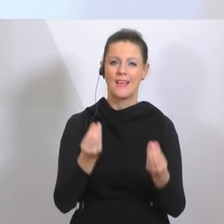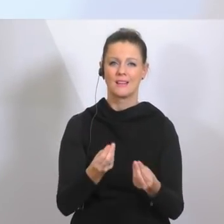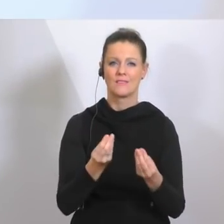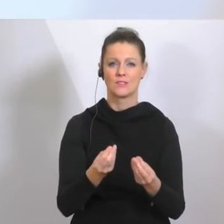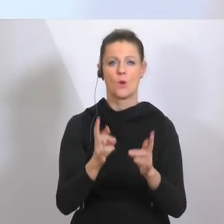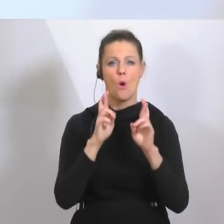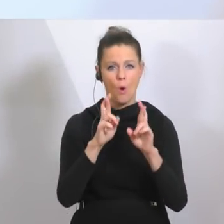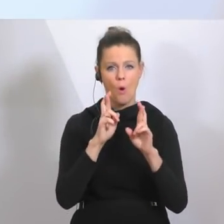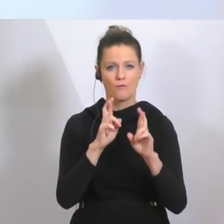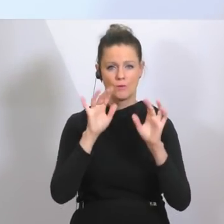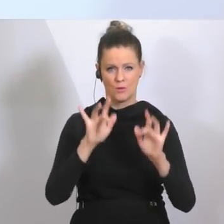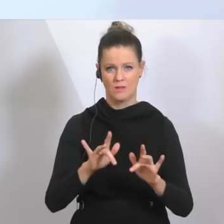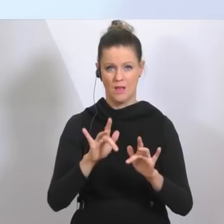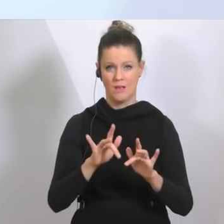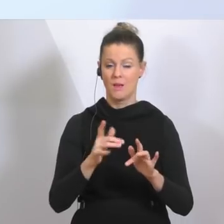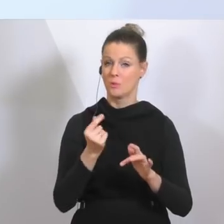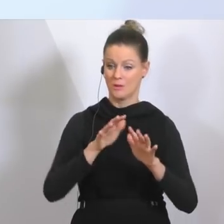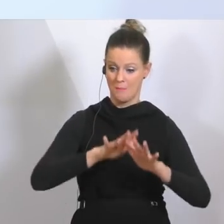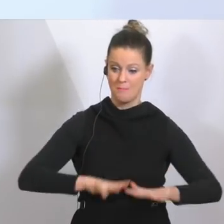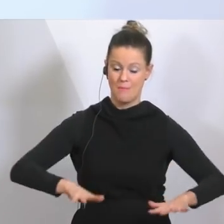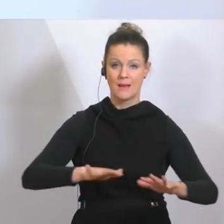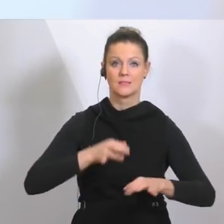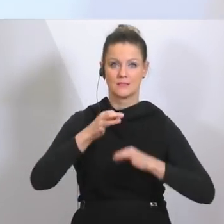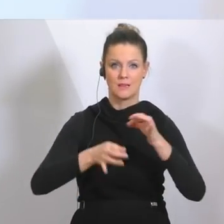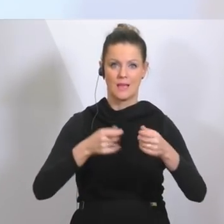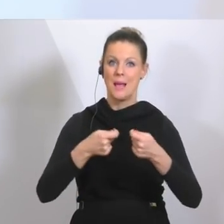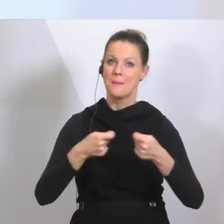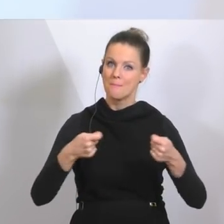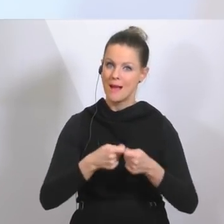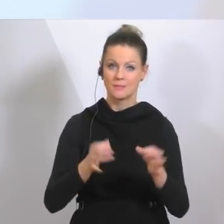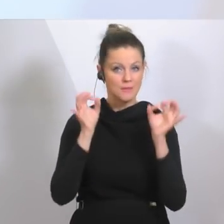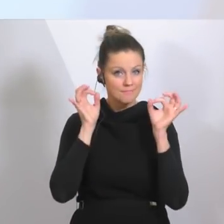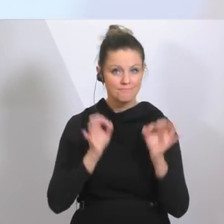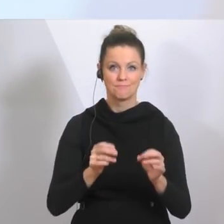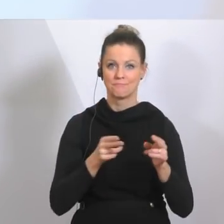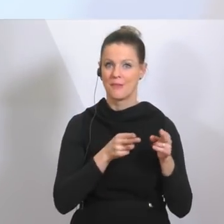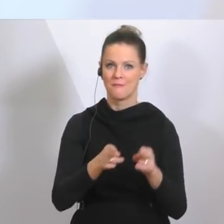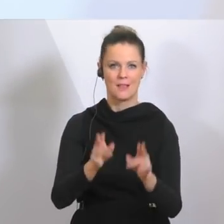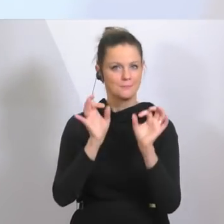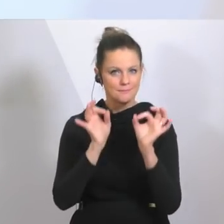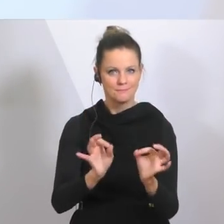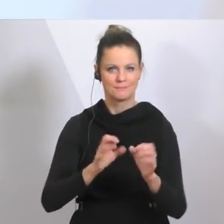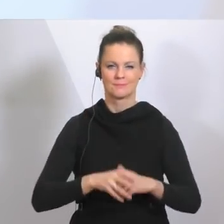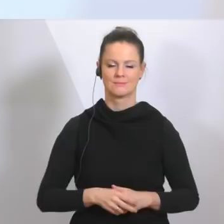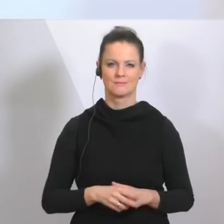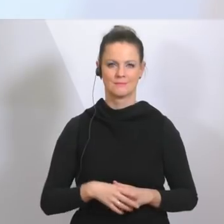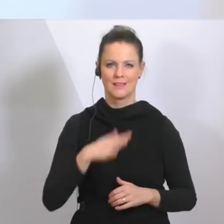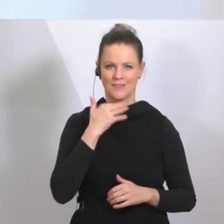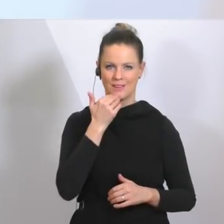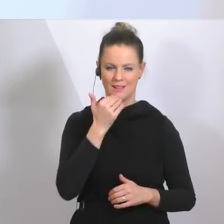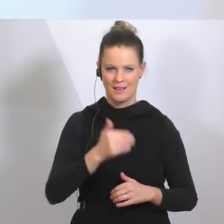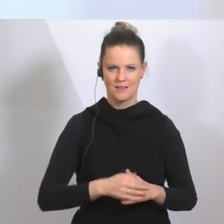Beweis dafür, dass die Grundstrategie, dass die Maßnahmen stimmen, dass der Weg ein richtiger ist. Vielen Dank.